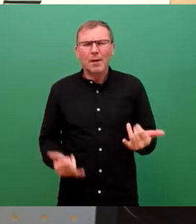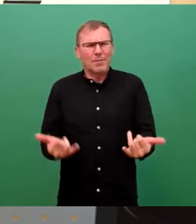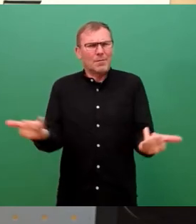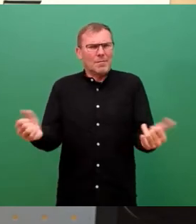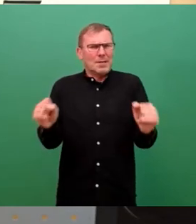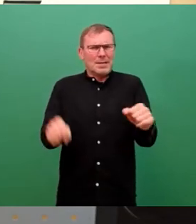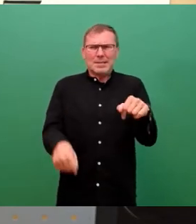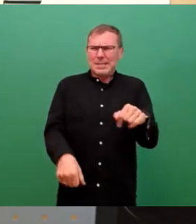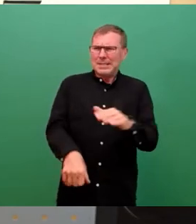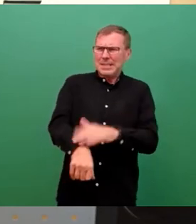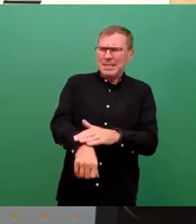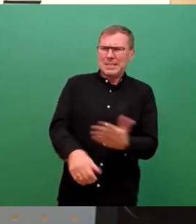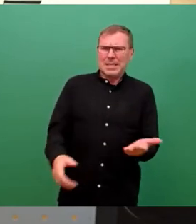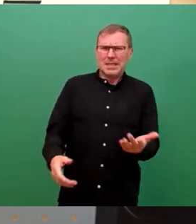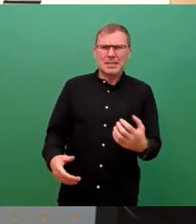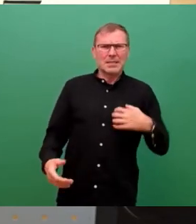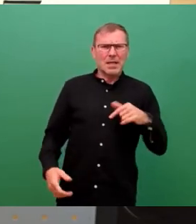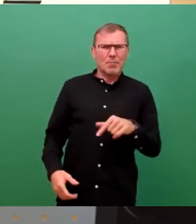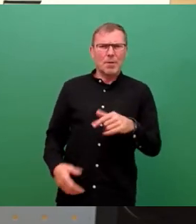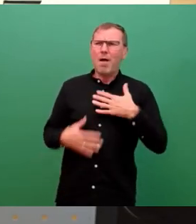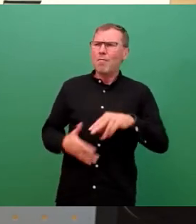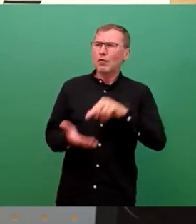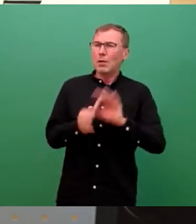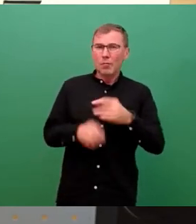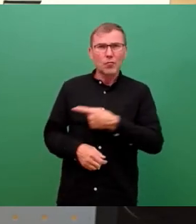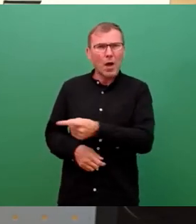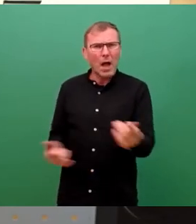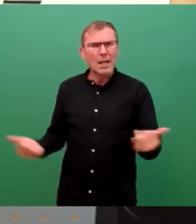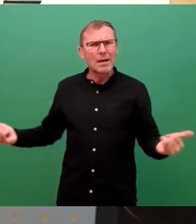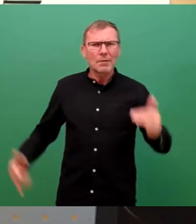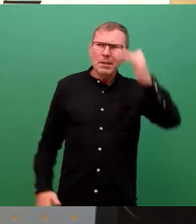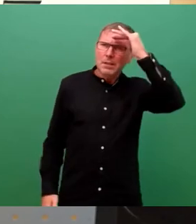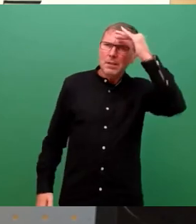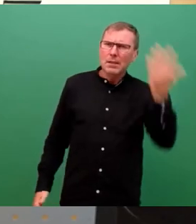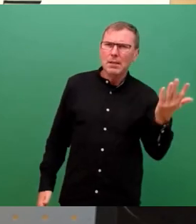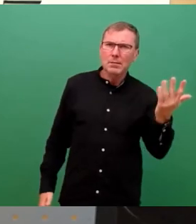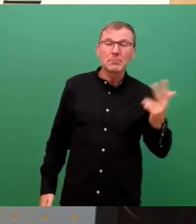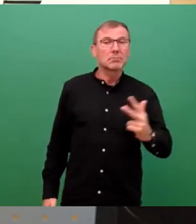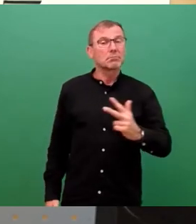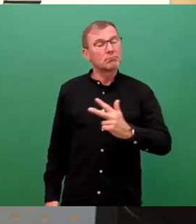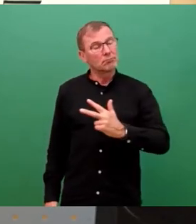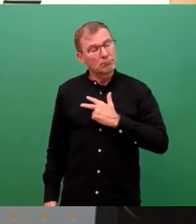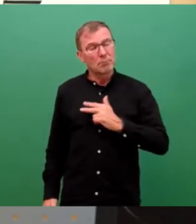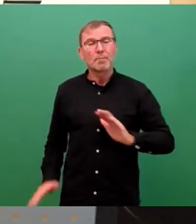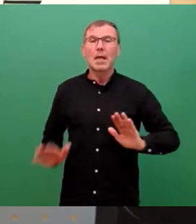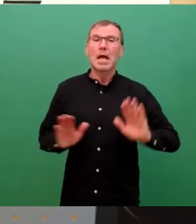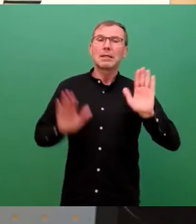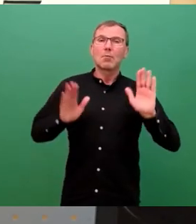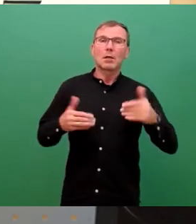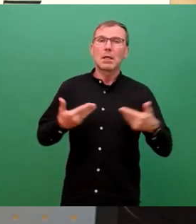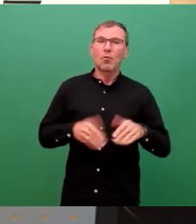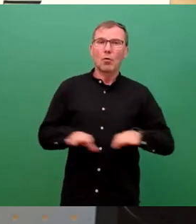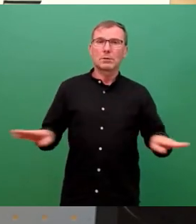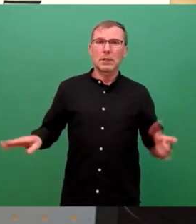der jetzigen Misere der Wohlstand für alle, was für mich in der Tat auch ein Demokratiegrundsatz ist und eine